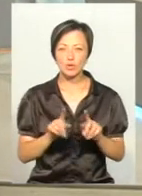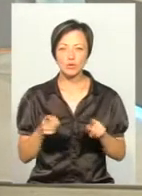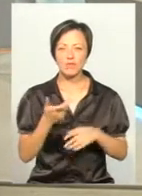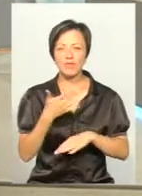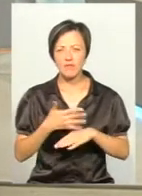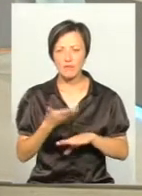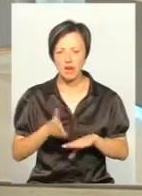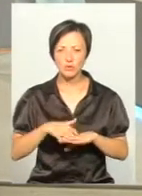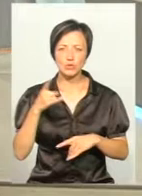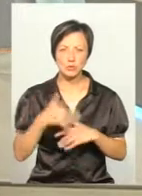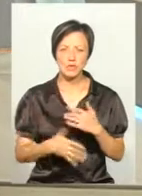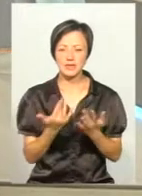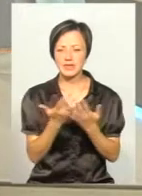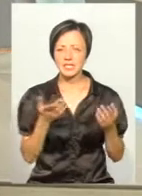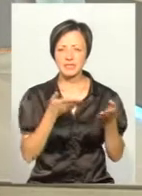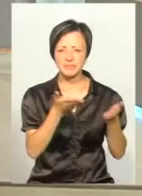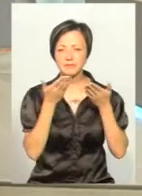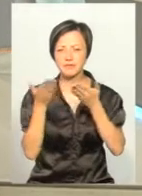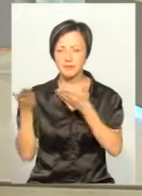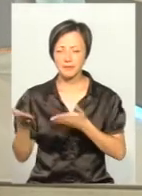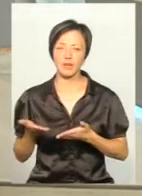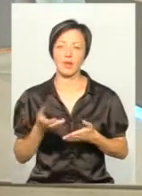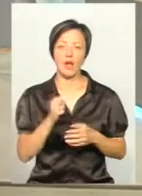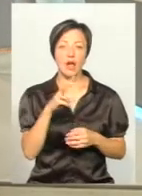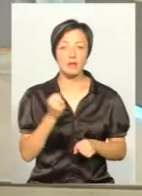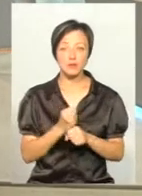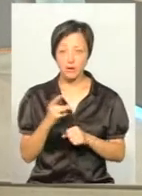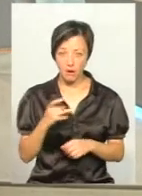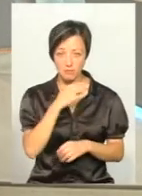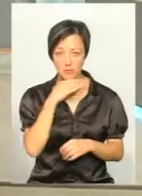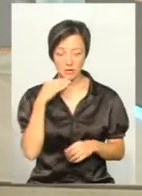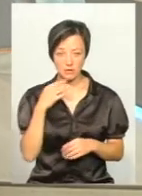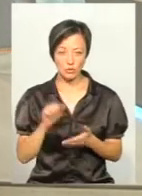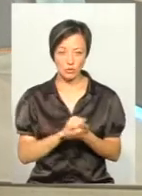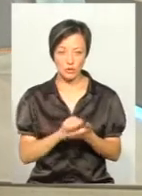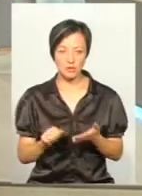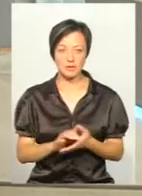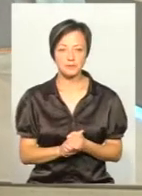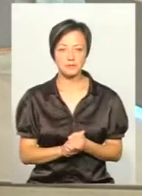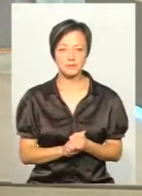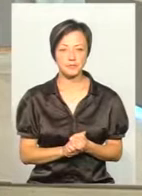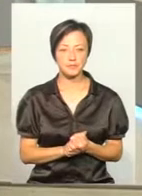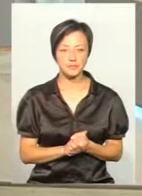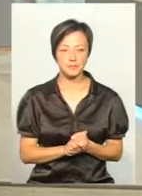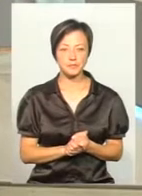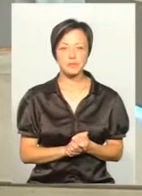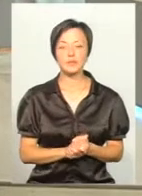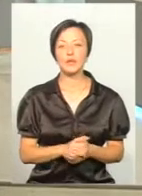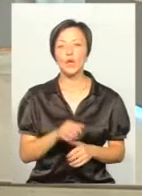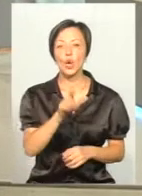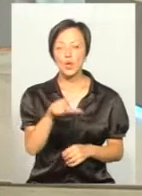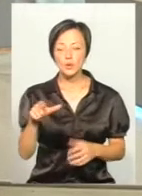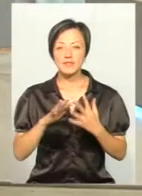важко. Зрозуміло, що це, знаєте, в різні інстанції звертатись, але зробити один раз багато цих допомогів. мова, що люди в сільській місцевості,